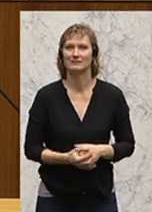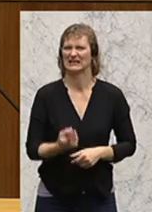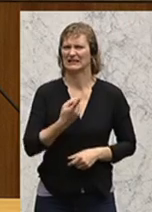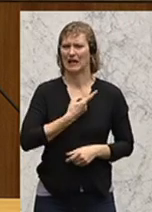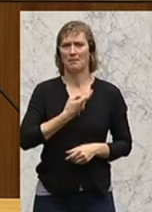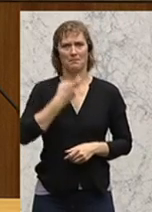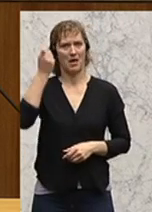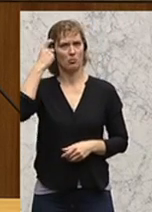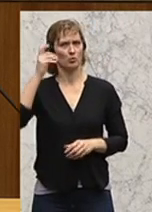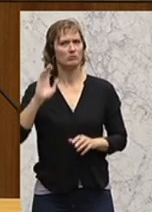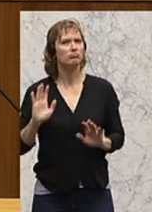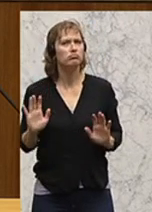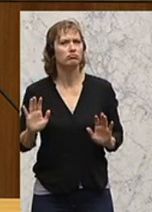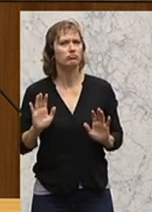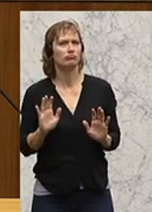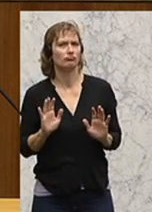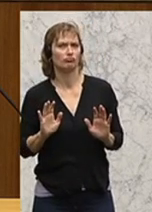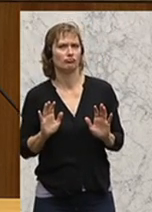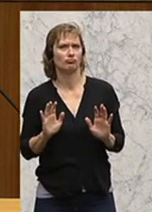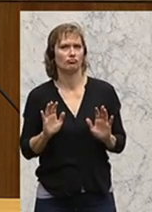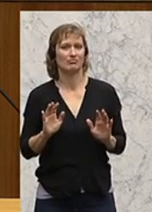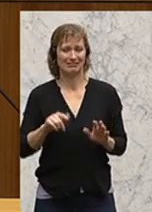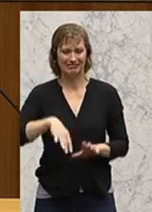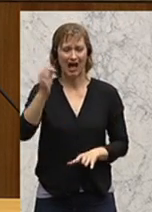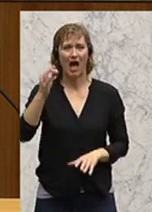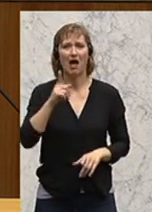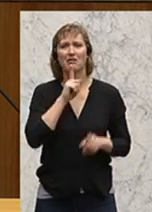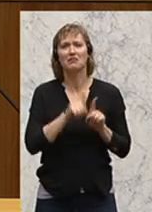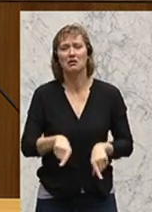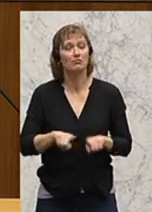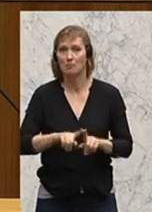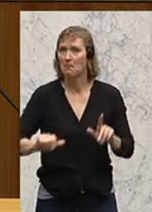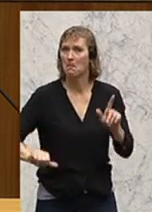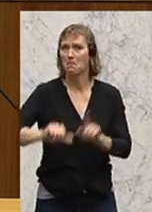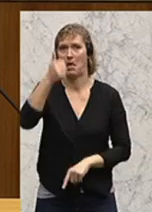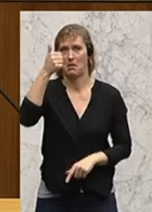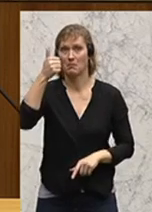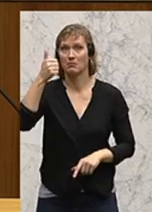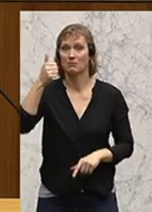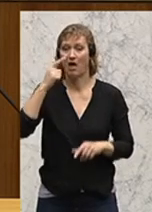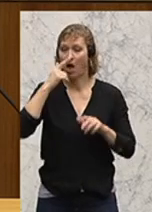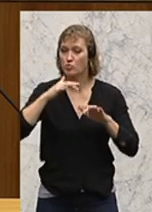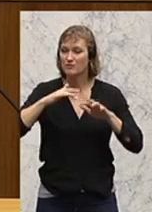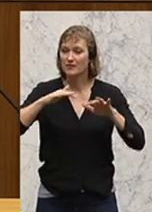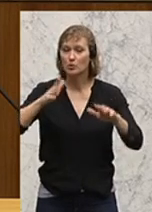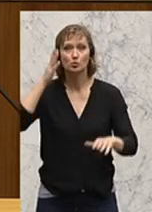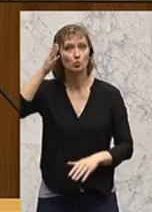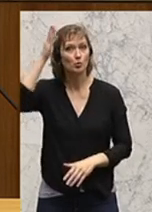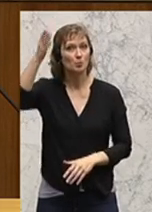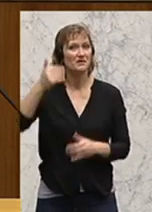wirklich der Meinung, dass es ein historischer Tag ist. Weil die Auswirkungen für die Zukunft,